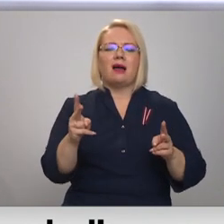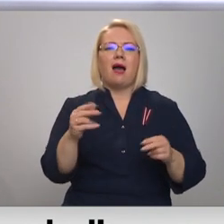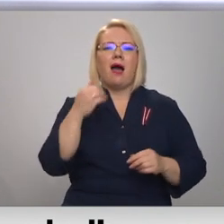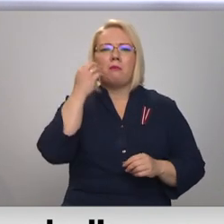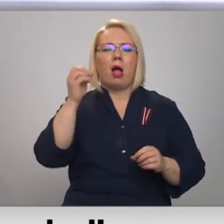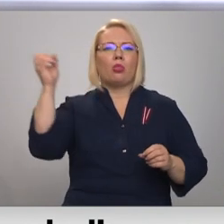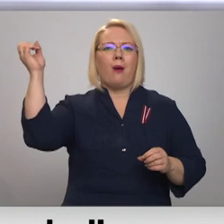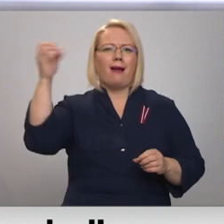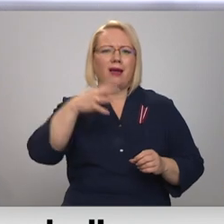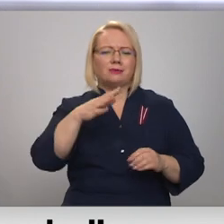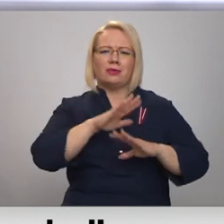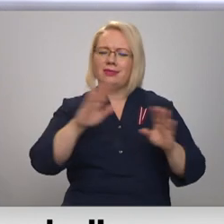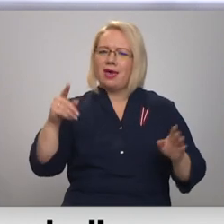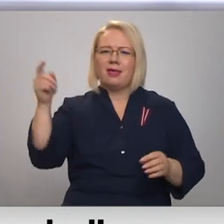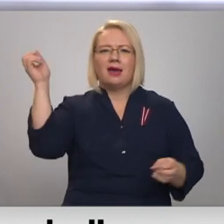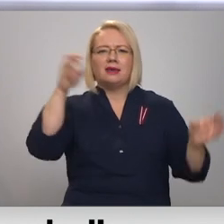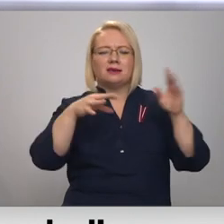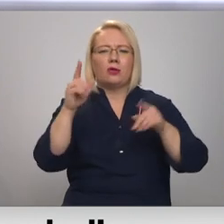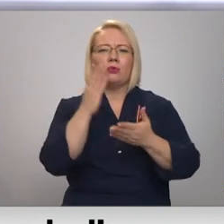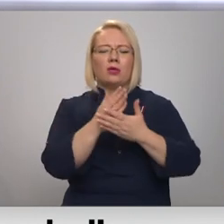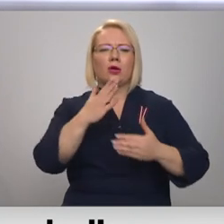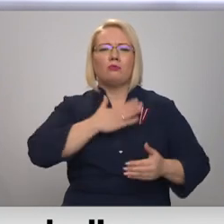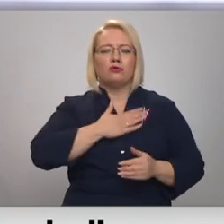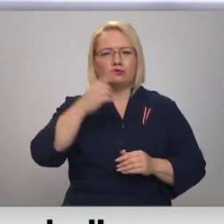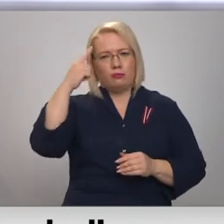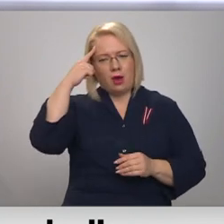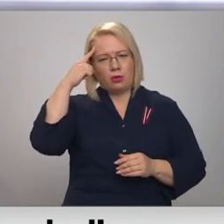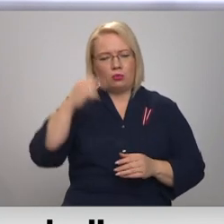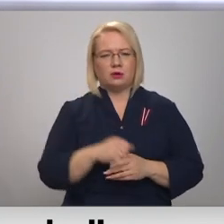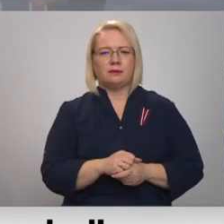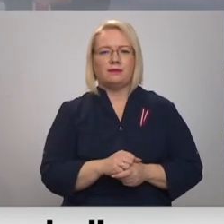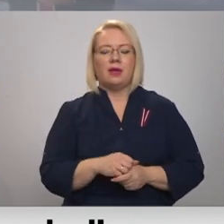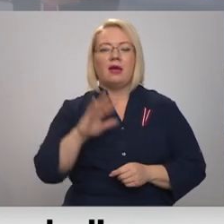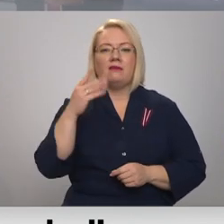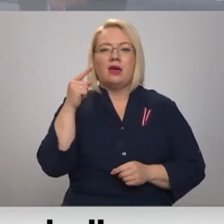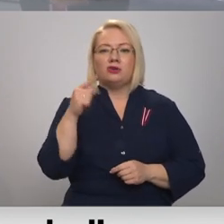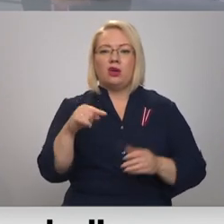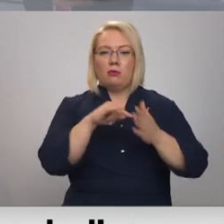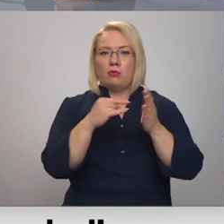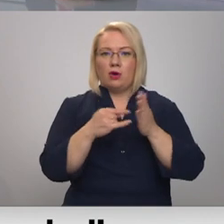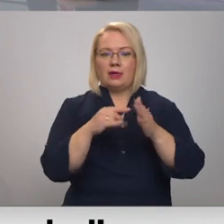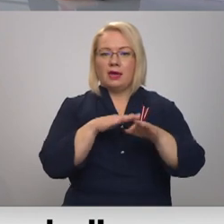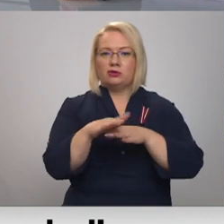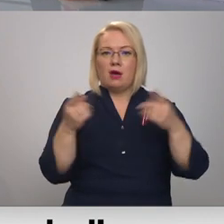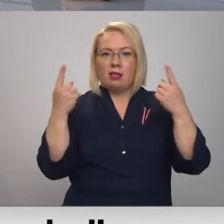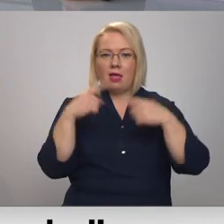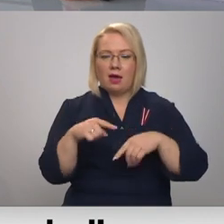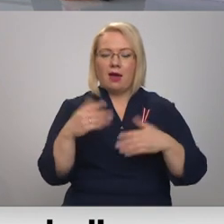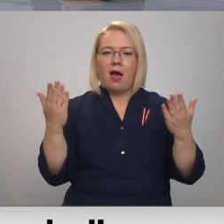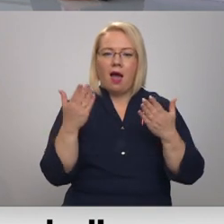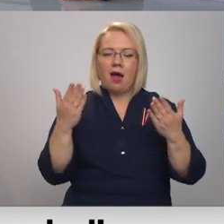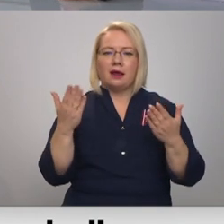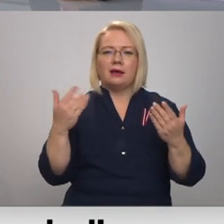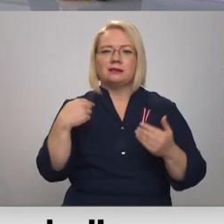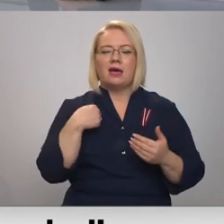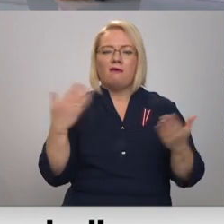gaismu, tā izgaismošana notiek arī mūsu prātos. Starp citu, vai šī projekta īstenošanas laikā jūs arī pats sev atklājat ko jaunu un